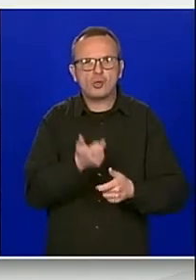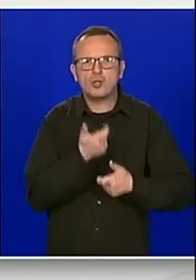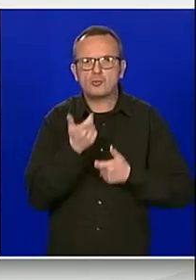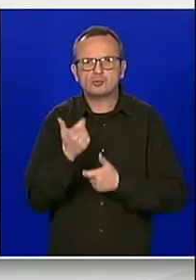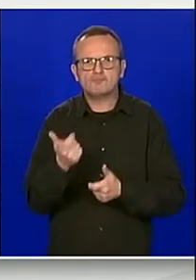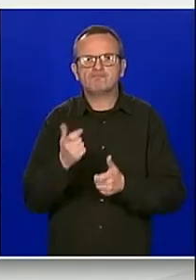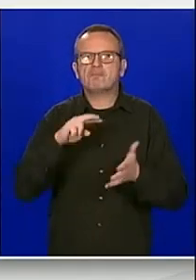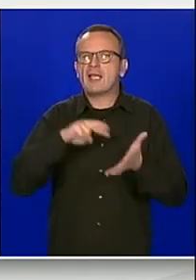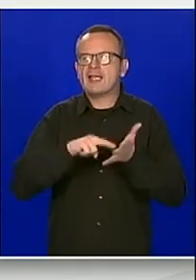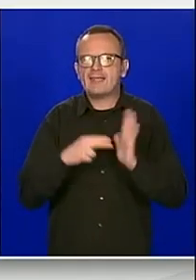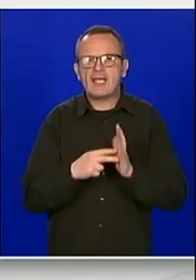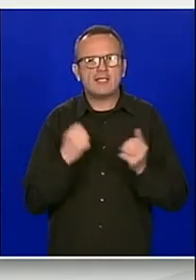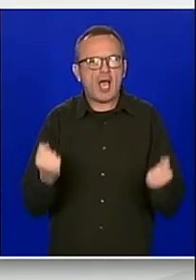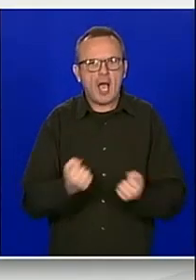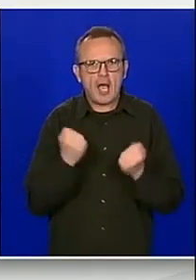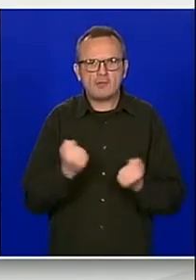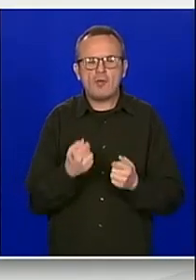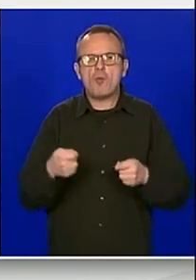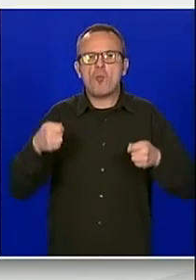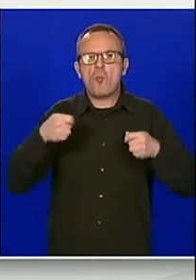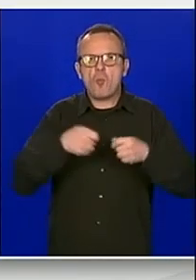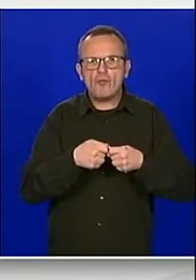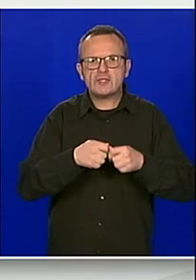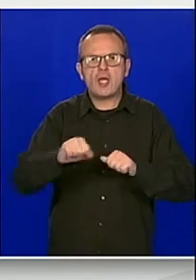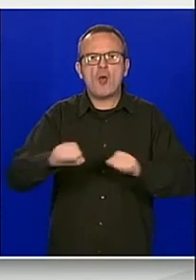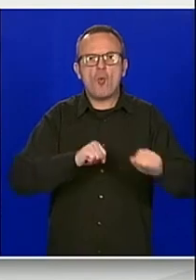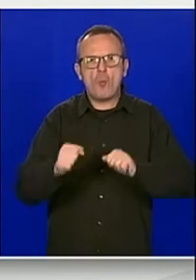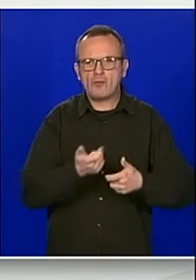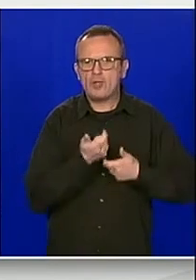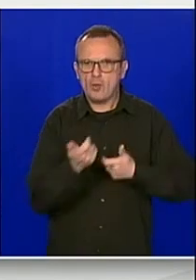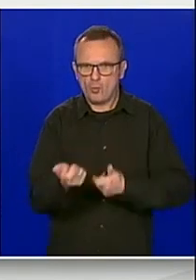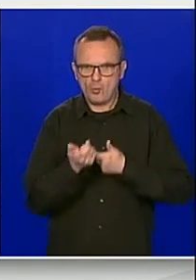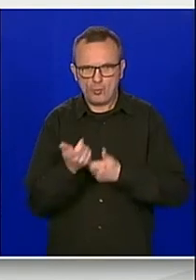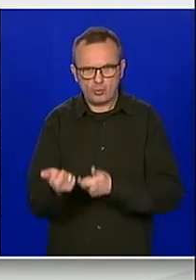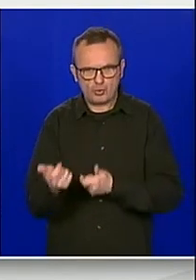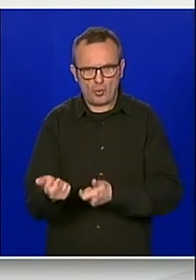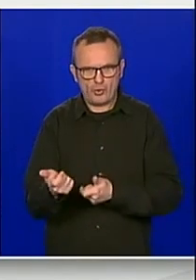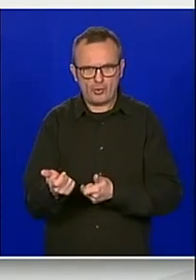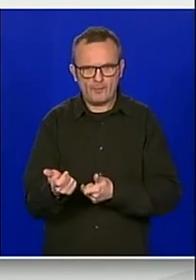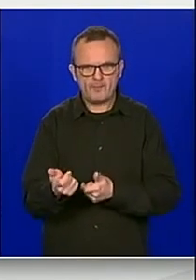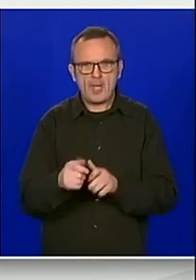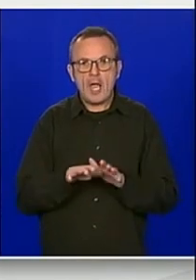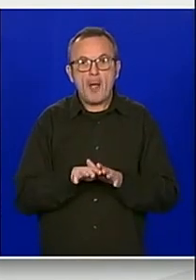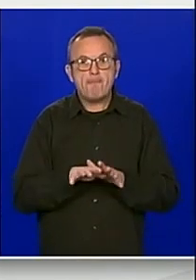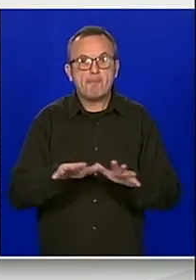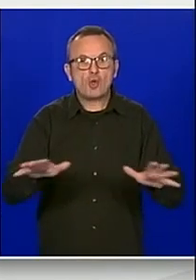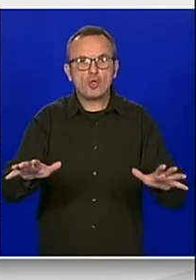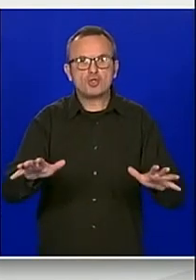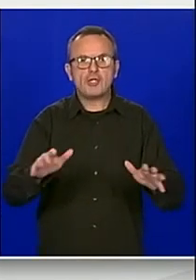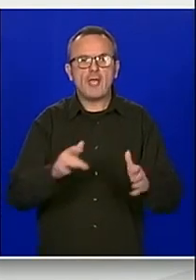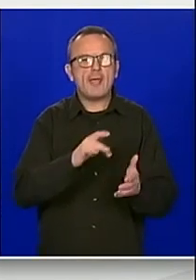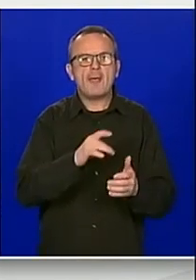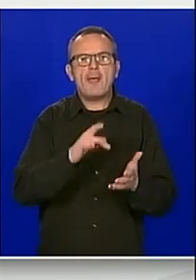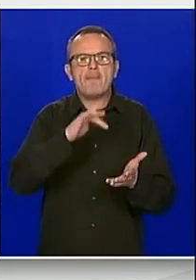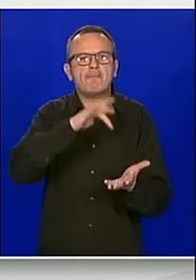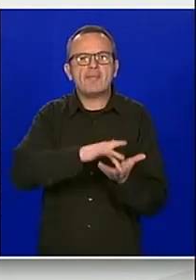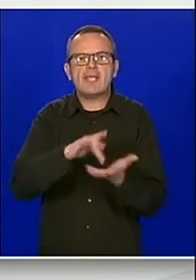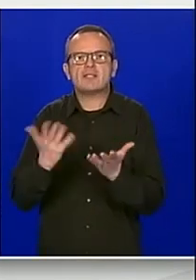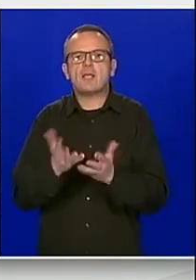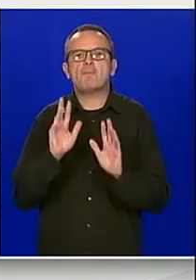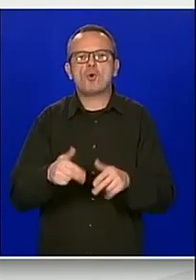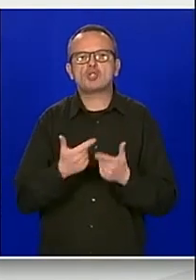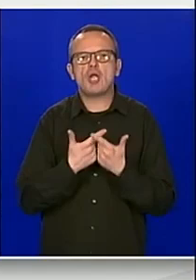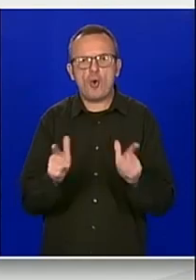tekničke aktivnosti vezane za upravljanje uzgojnih programa, proširenje geografskog područja, provedbe programa upravljanje